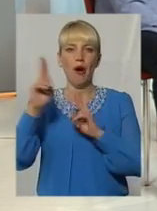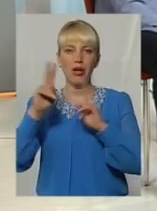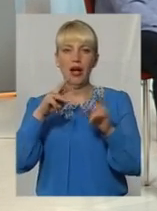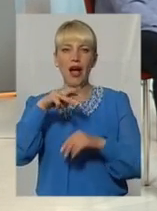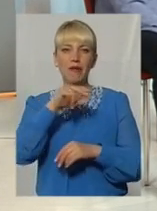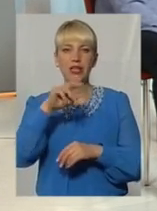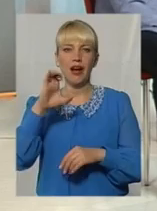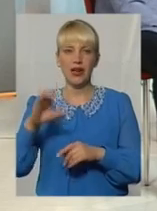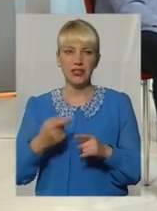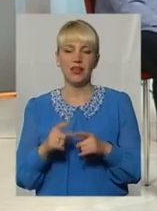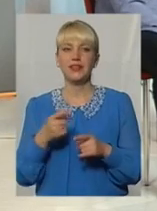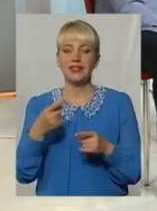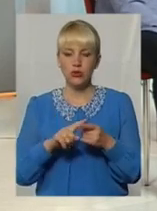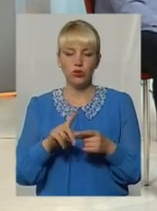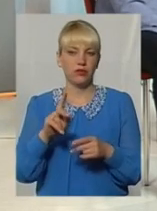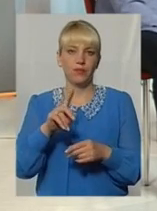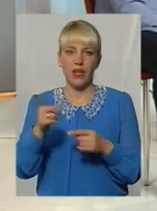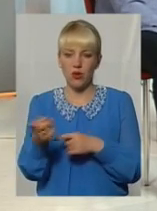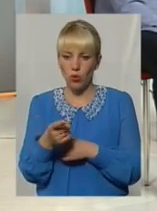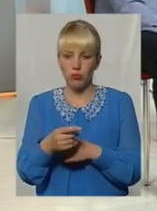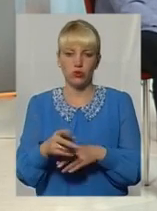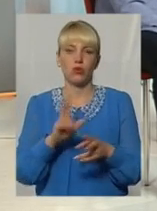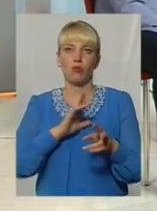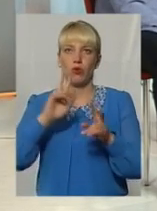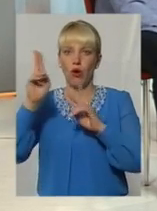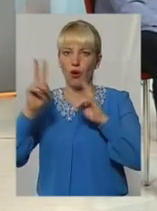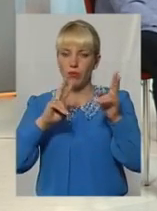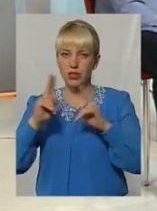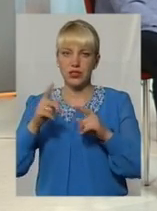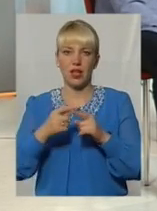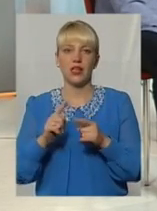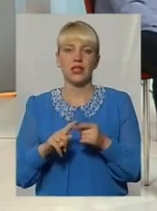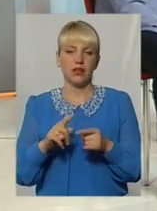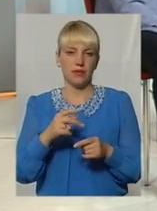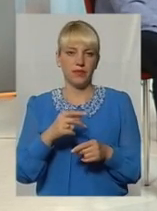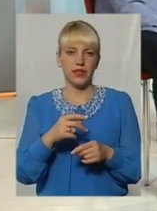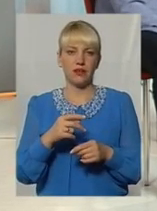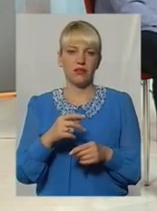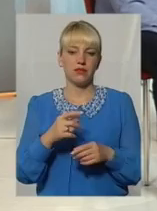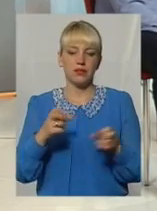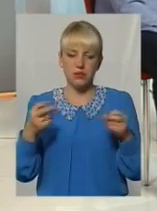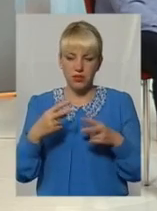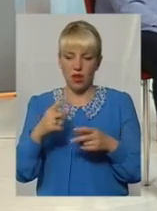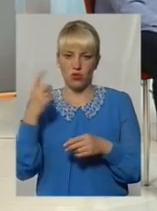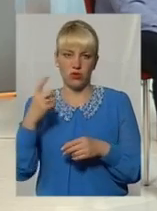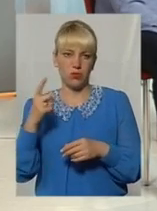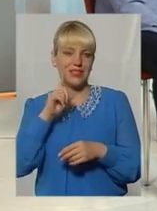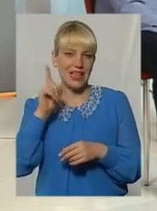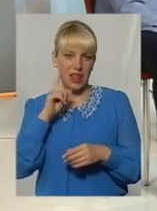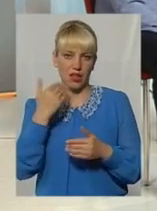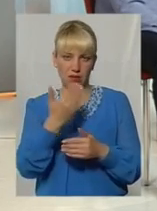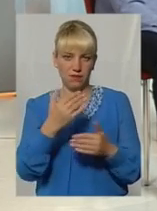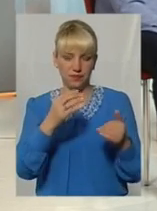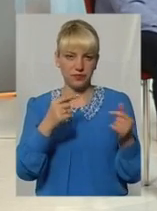обрізали зелене господарство. На Тернопільській біля церкви Тернопільська молодіжна перехрестя обрізали рятувальники? джбіли.